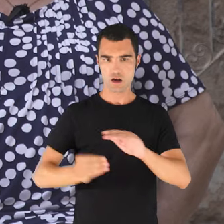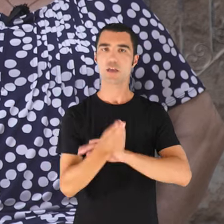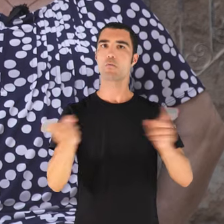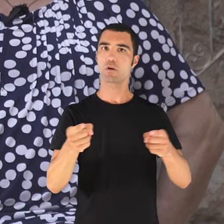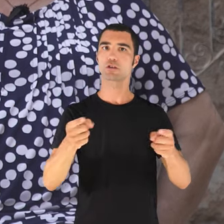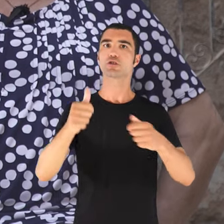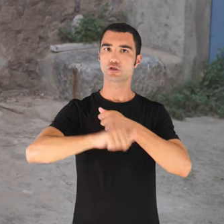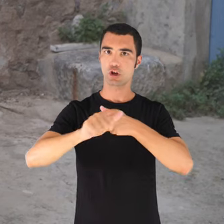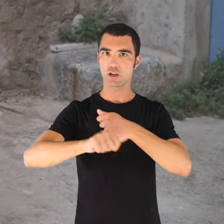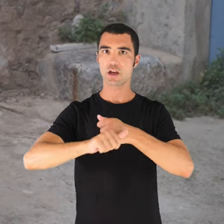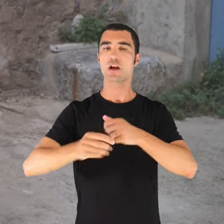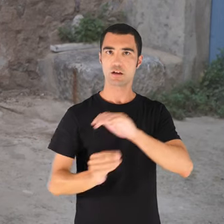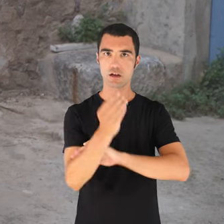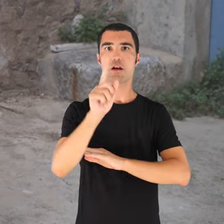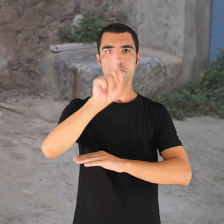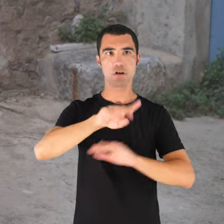dia 9 de novembre.